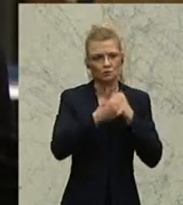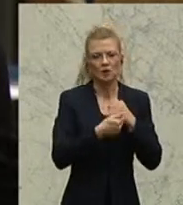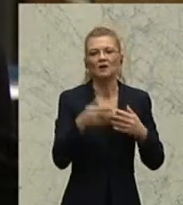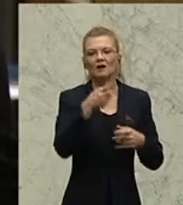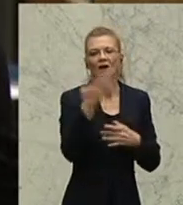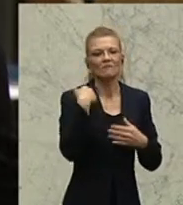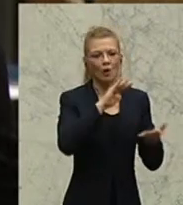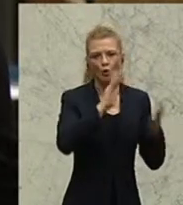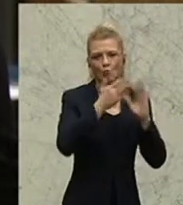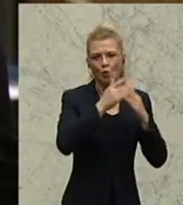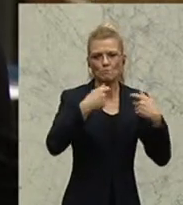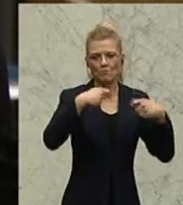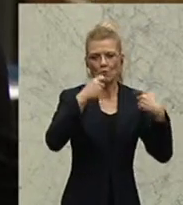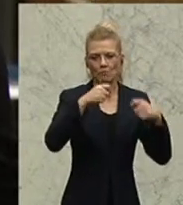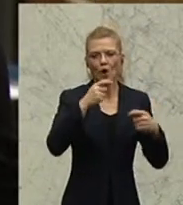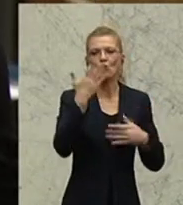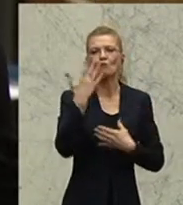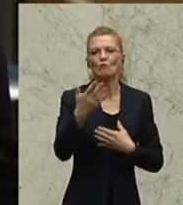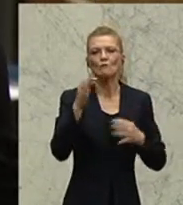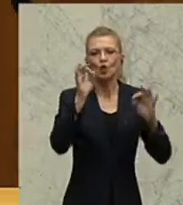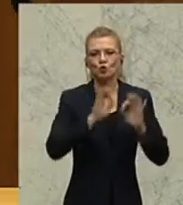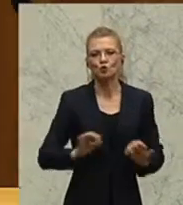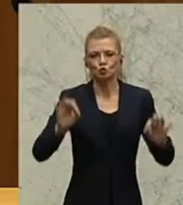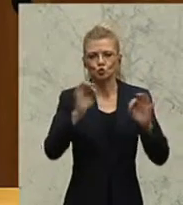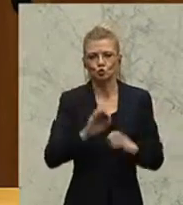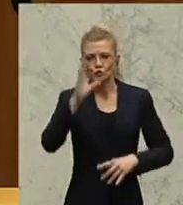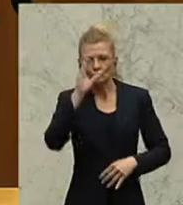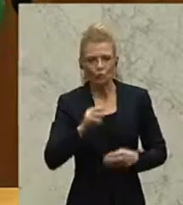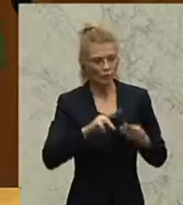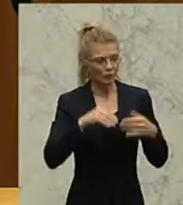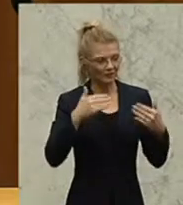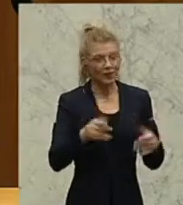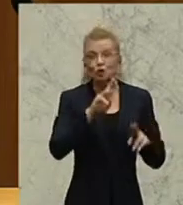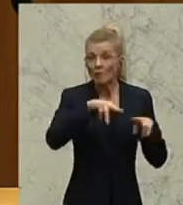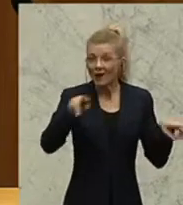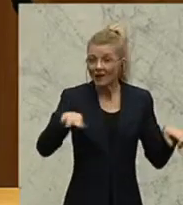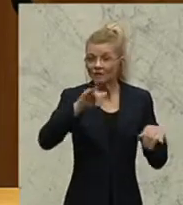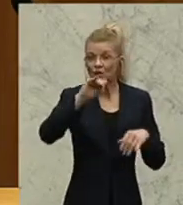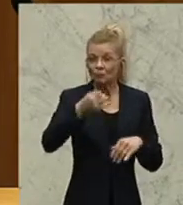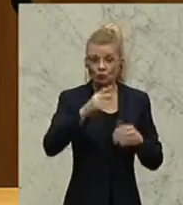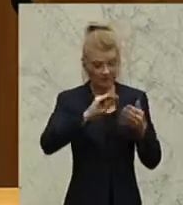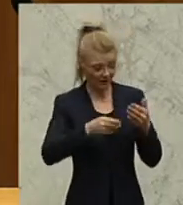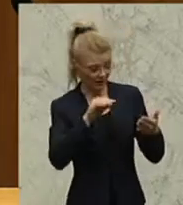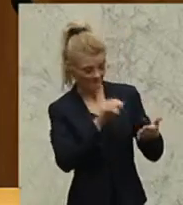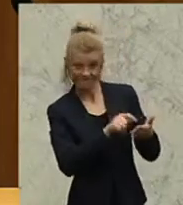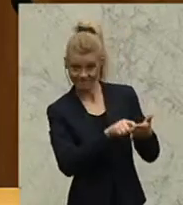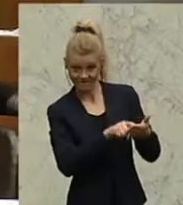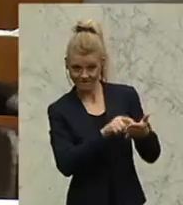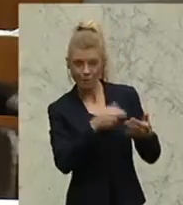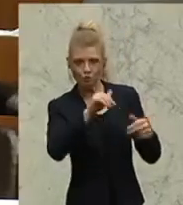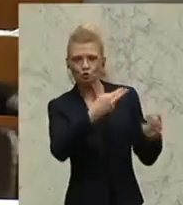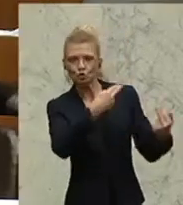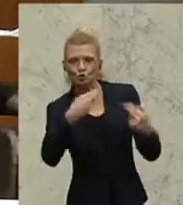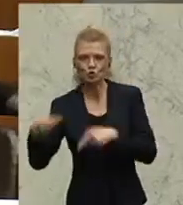hat also wunderbare Grundstücke noch. Und dann wäre vertragsmäßig ein Rückfall an die Gemeinde möglich gewesen, weil ja nicht